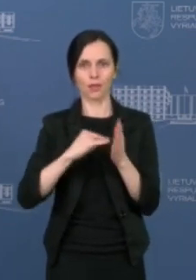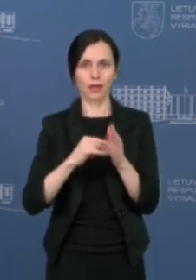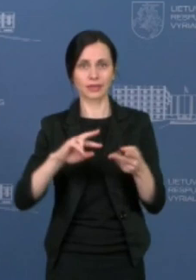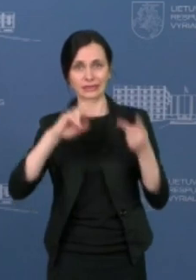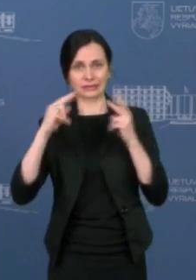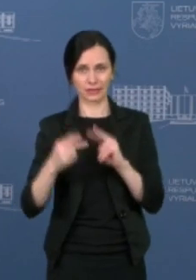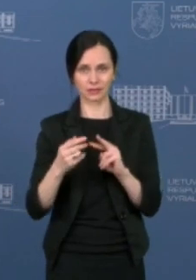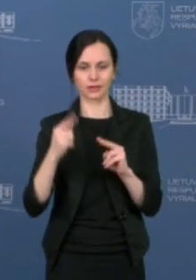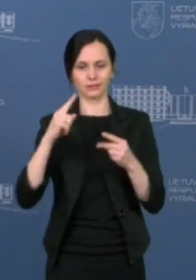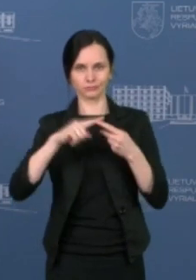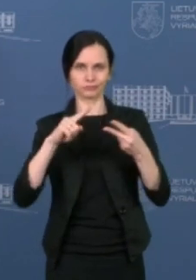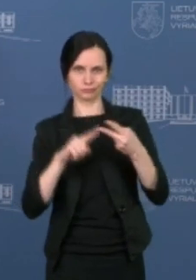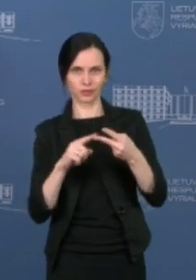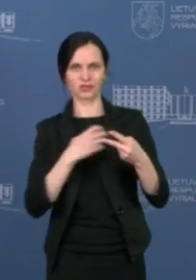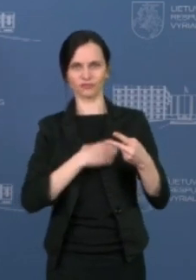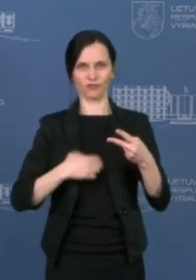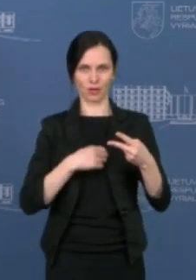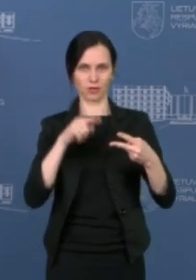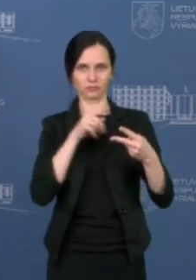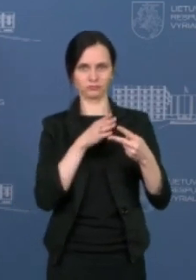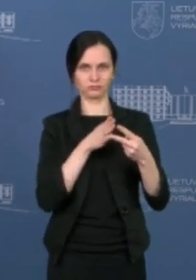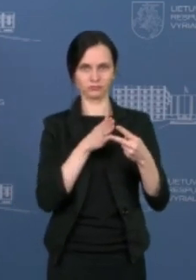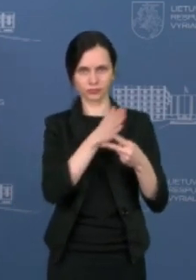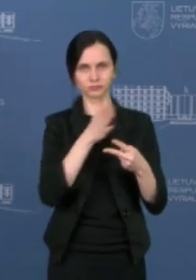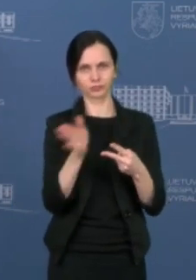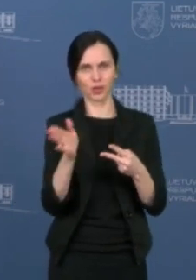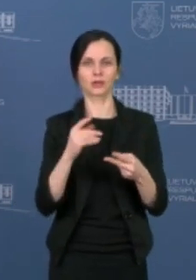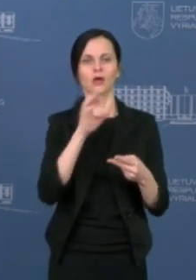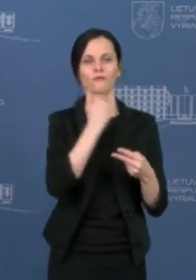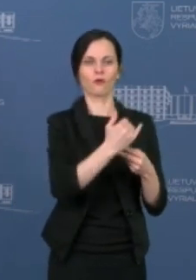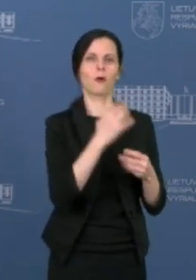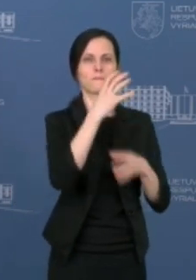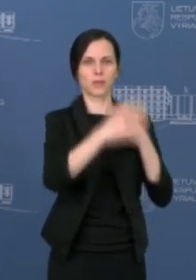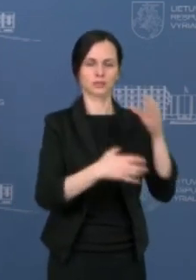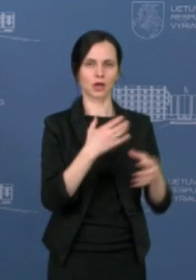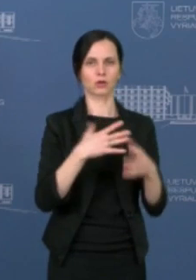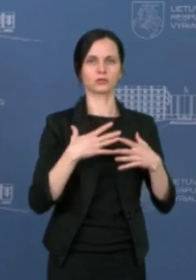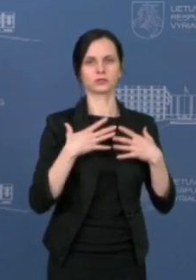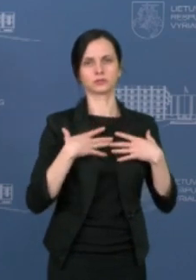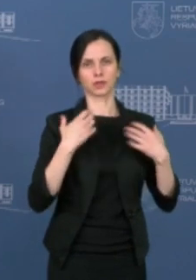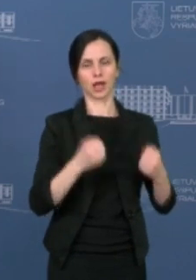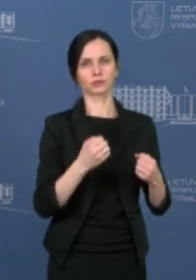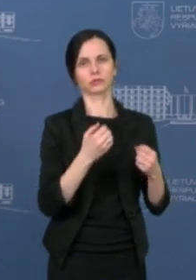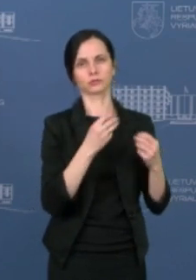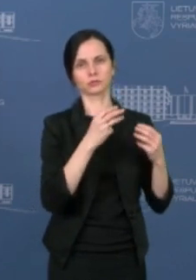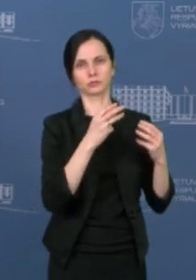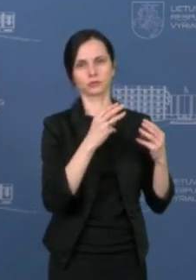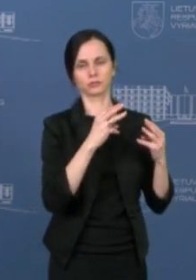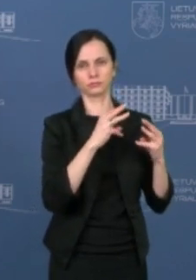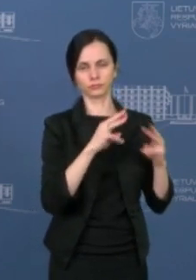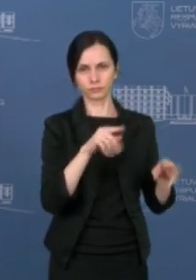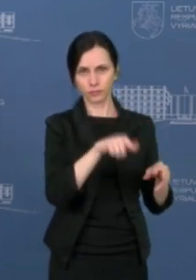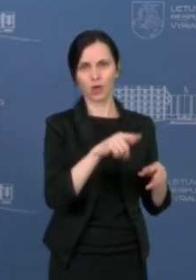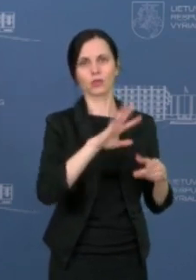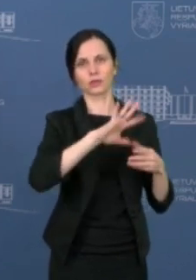dviem rodikliais, kuriuos rekomenduoja pasaulės veikatos organizacija, tai yra naujų atvejų skaičius jau mano minėtas